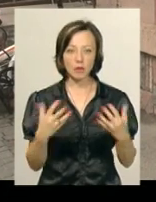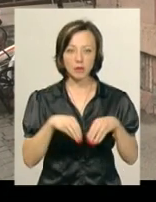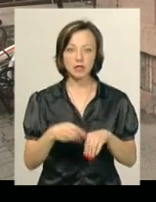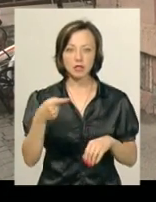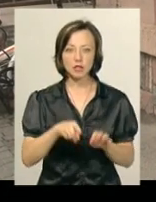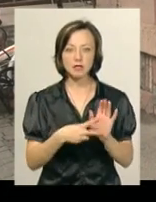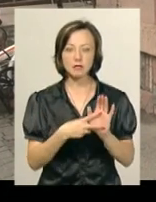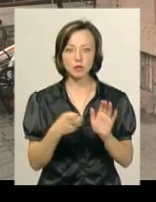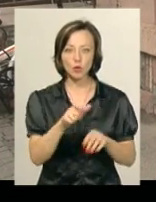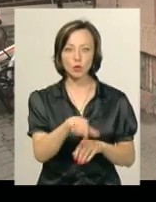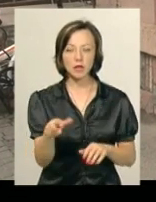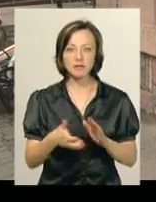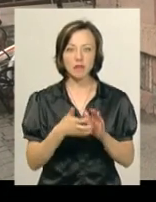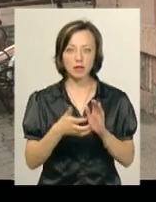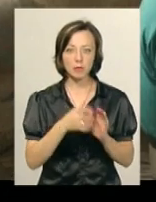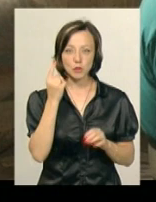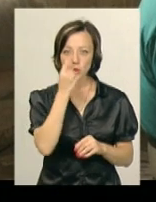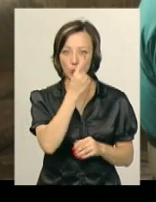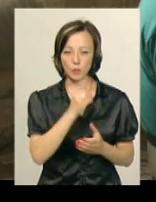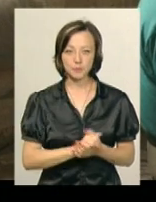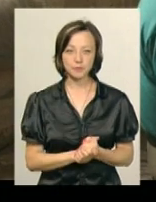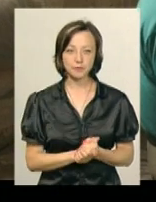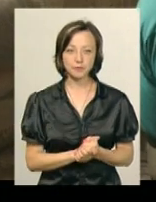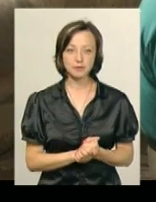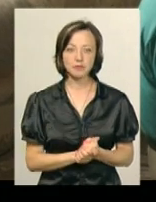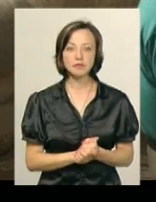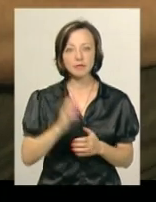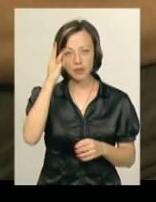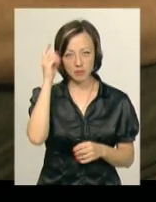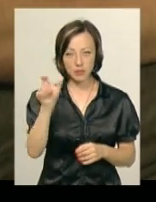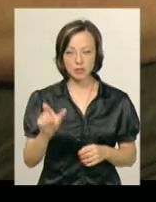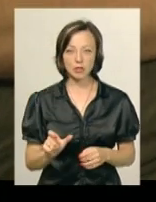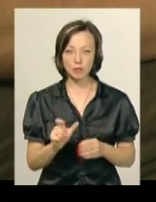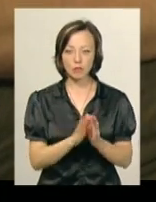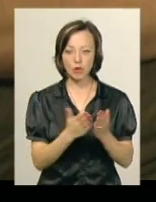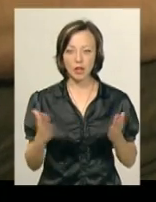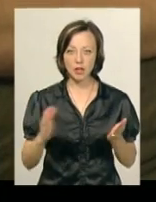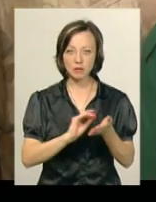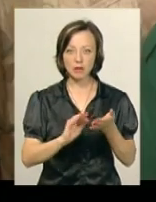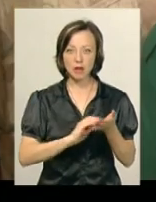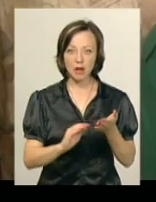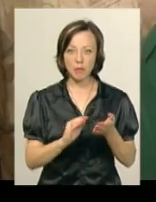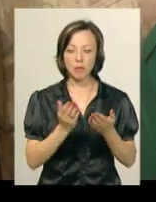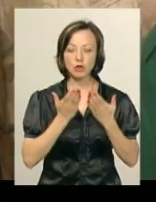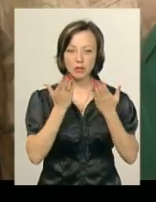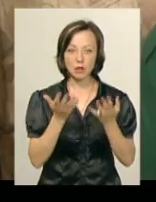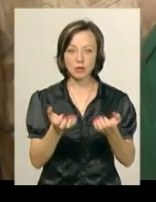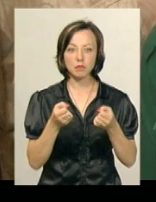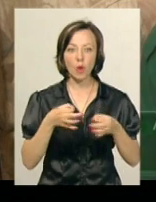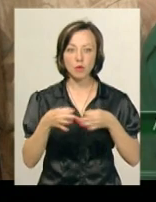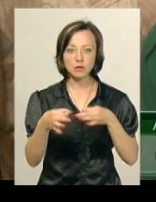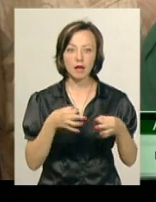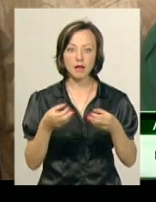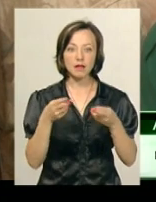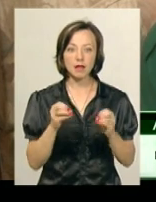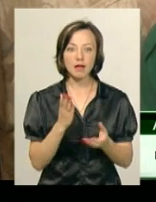'єднує 1700 людей із вадами зору. Хмельничанин Анатолій Нікійфурук у буклеті шрифтом Брайля прочитав. Отримати консультацію, де